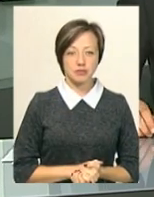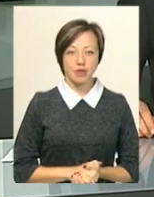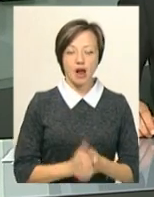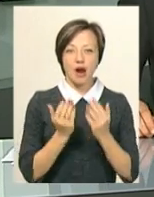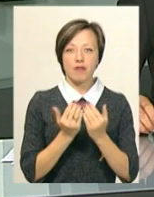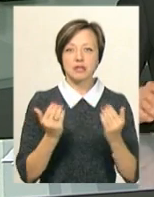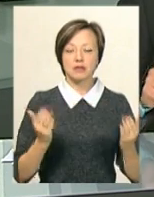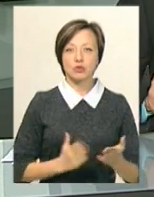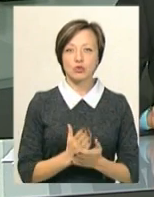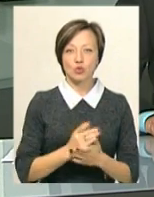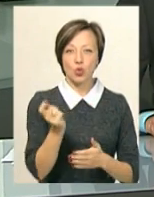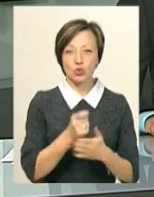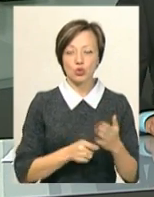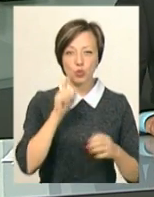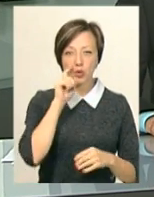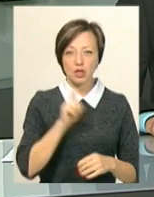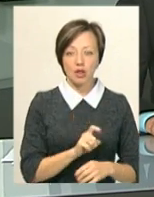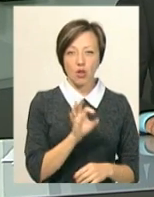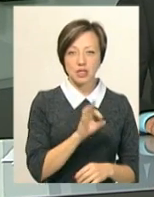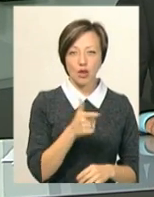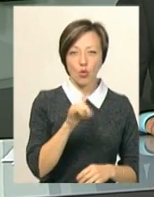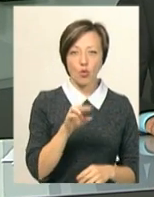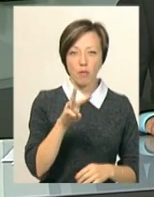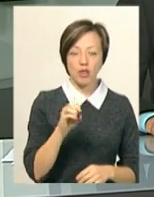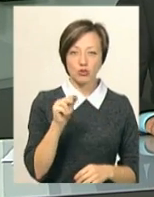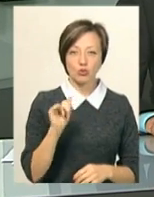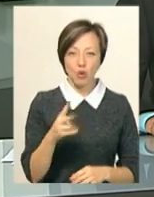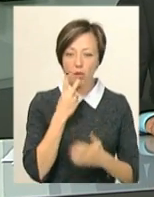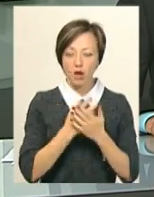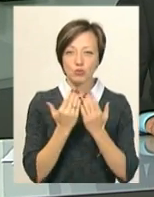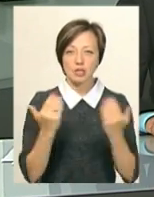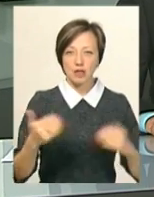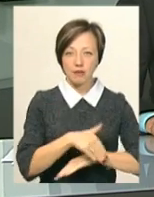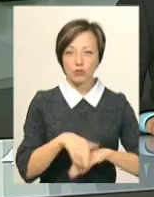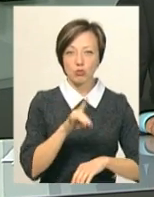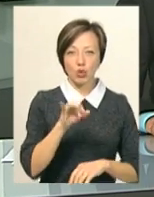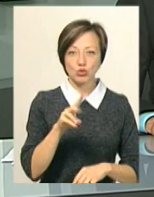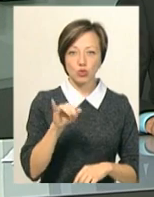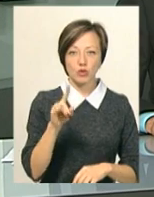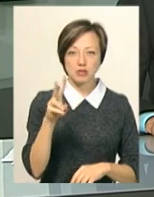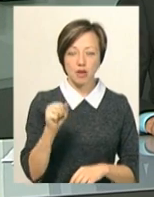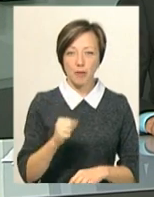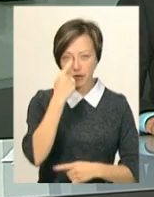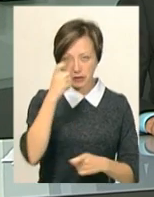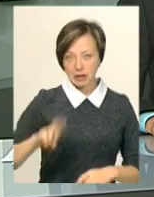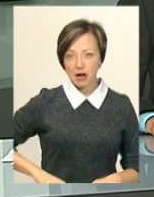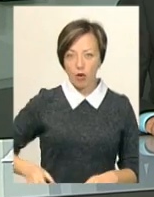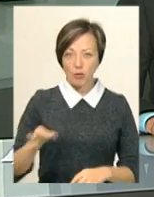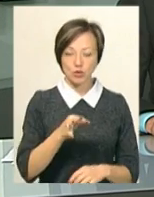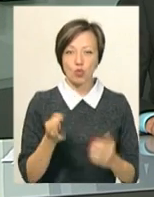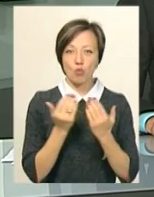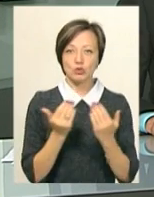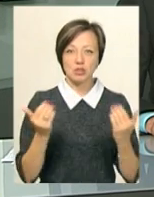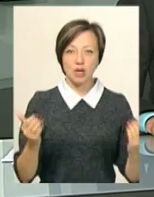Виставку заслуженого художника Україна Олександра Гуменчука покажуть у музеї на Проскурівській. Про це повідомила директорка обласного художнього